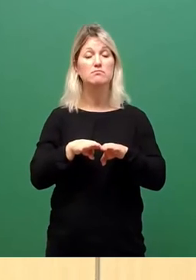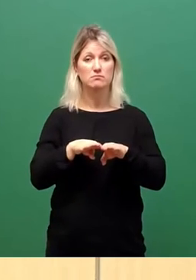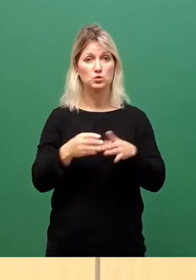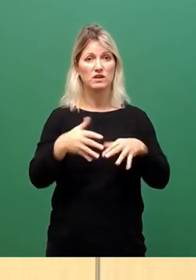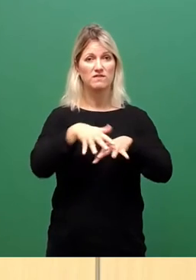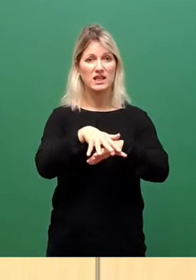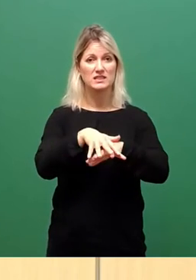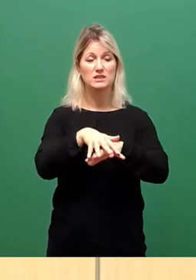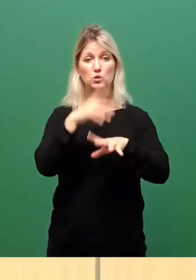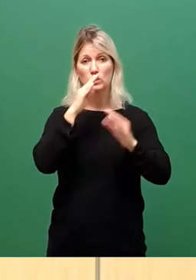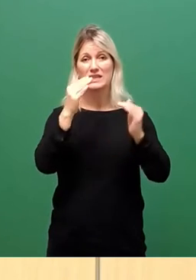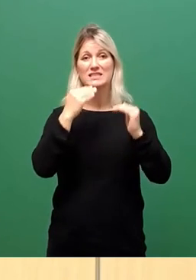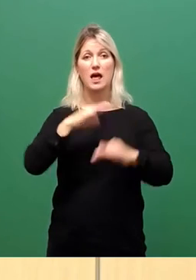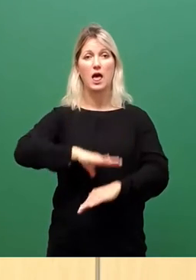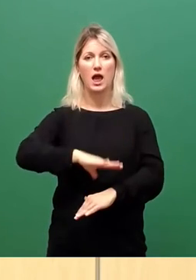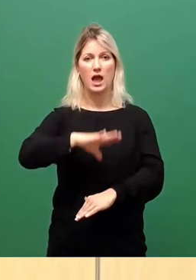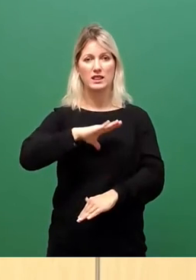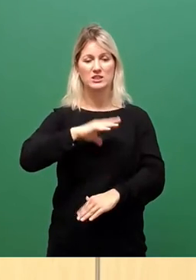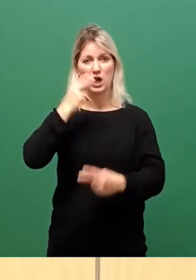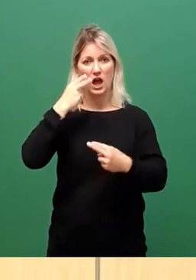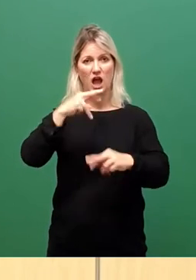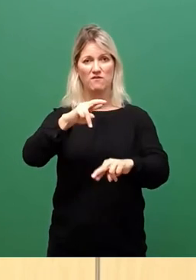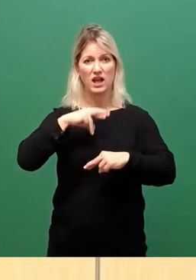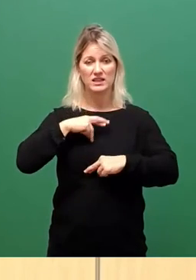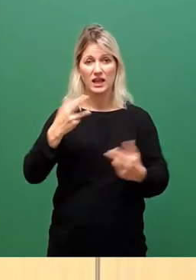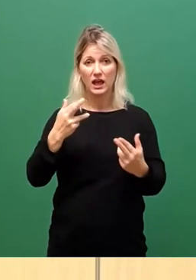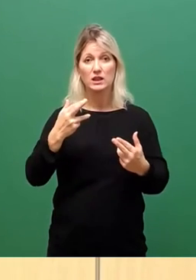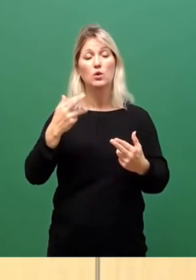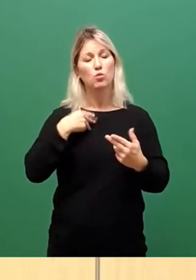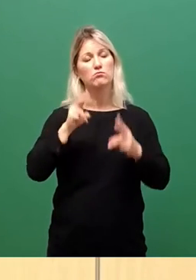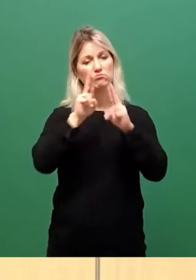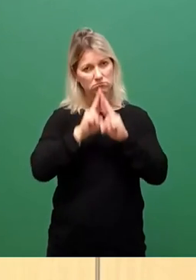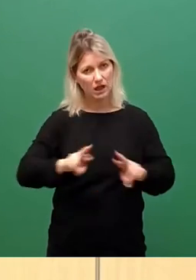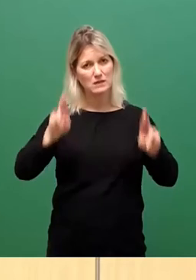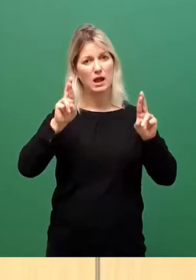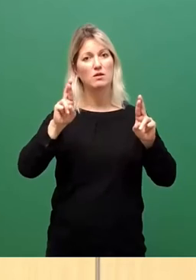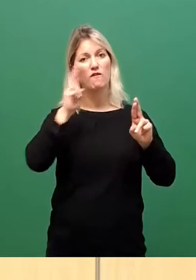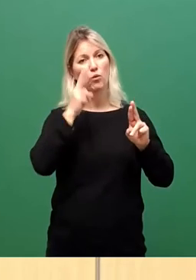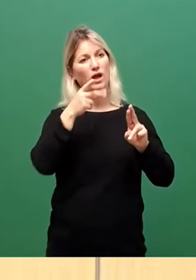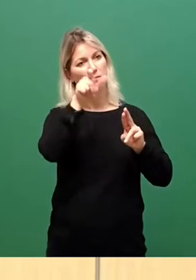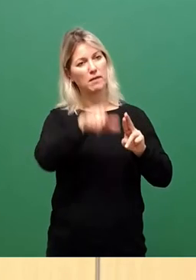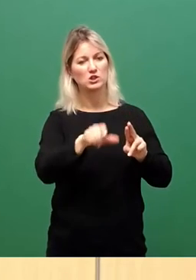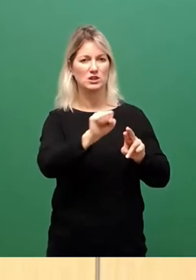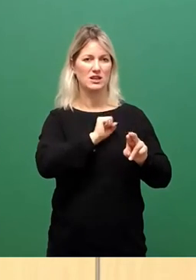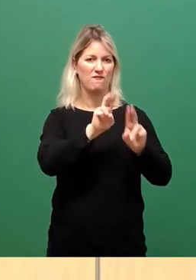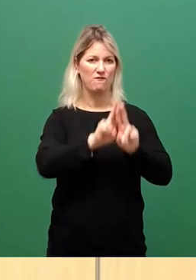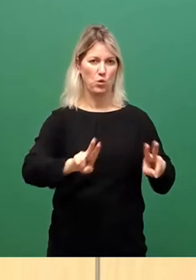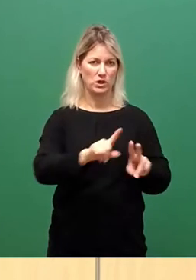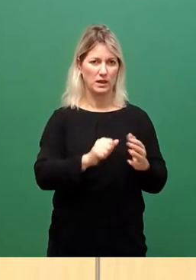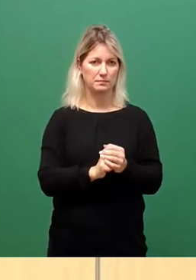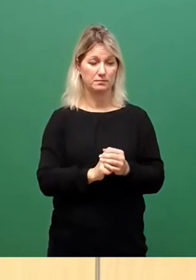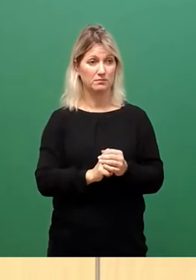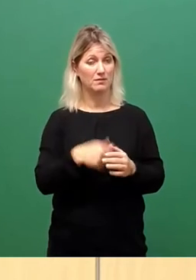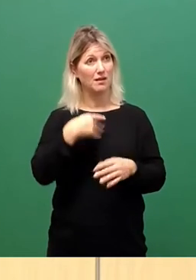ethisch reflektiert in Respekt vor der Würde des einzelnen Menschen. Wenn man das Leitbild ernst nehmen würde,